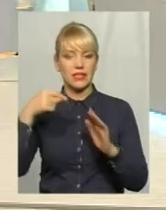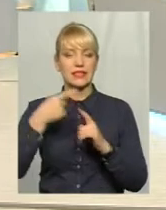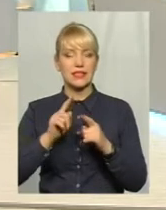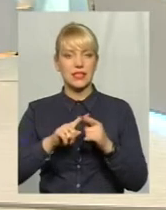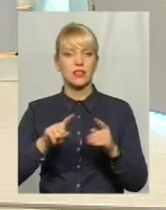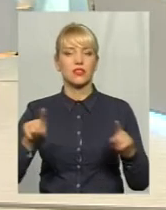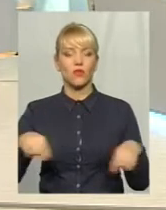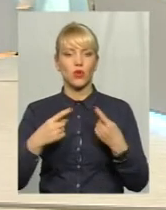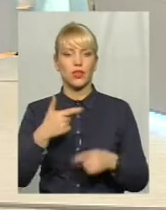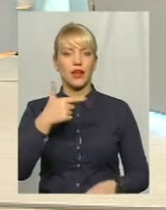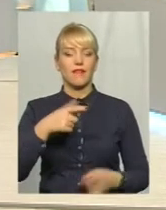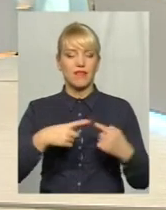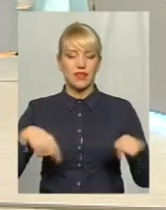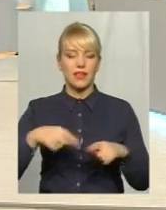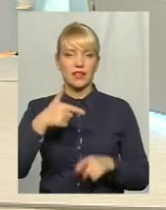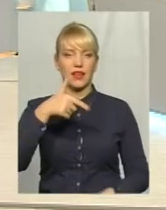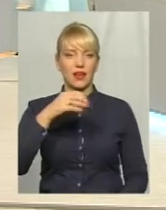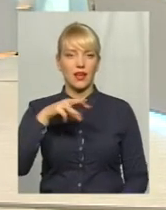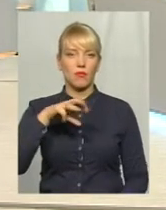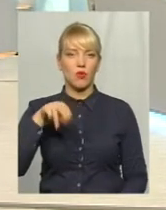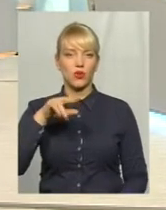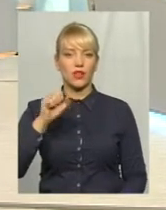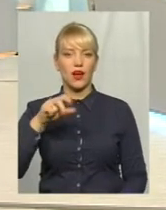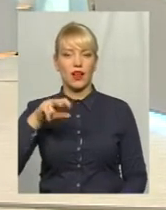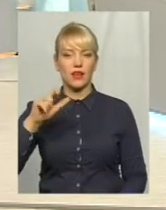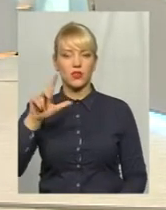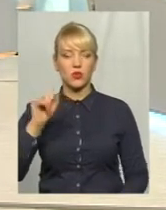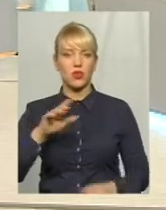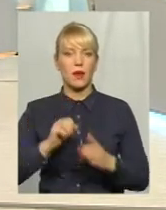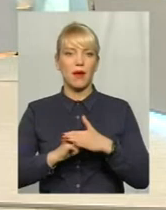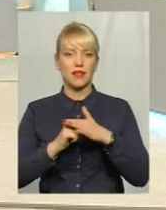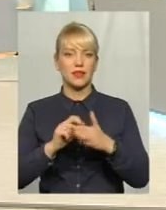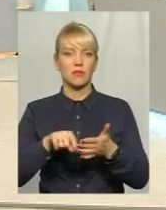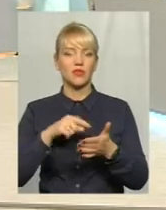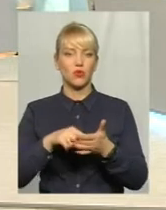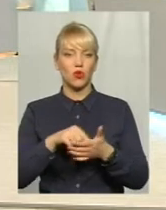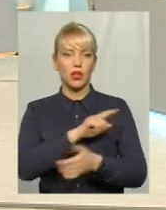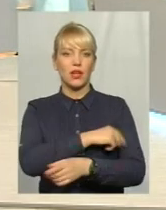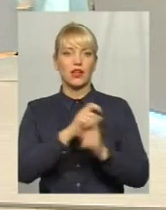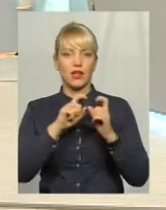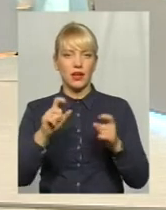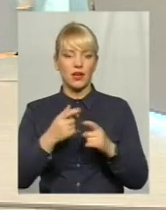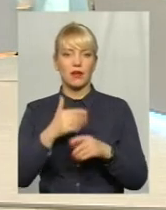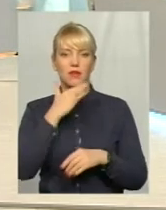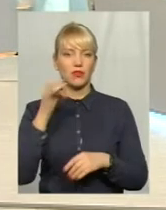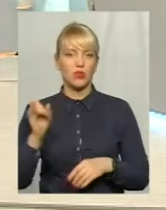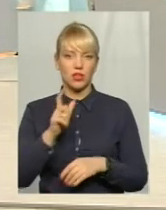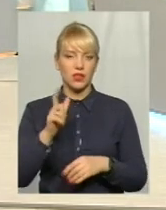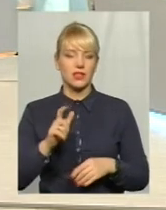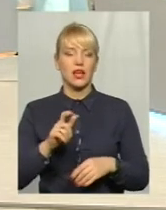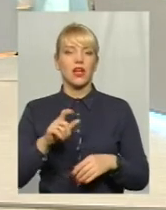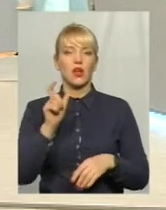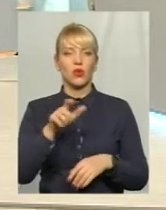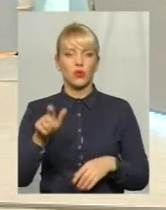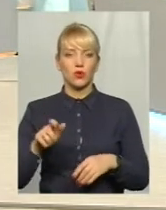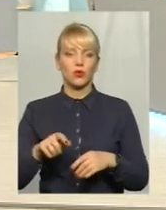відділення гемодіалізу на базі міської лікарні. Неодноразово пацієнти з хронічної неркової недостатньості звертались і